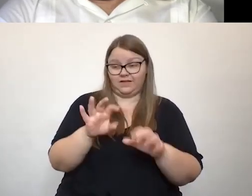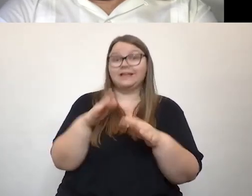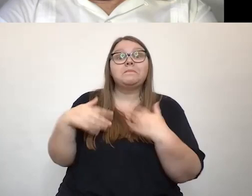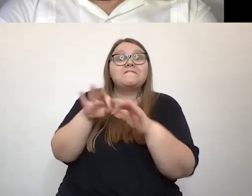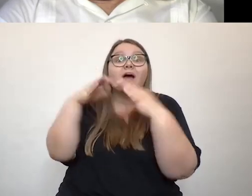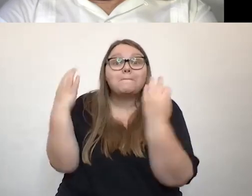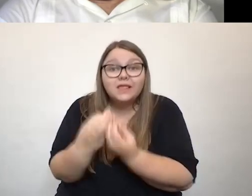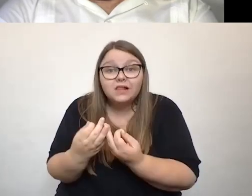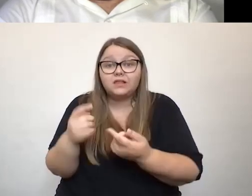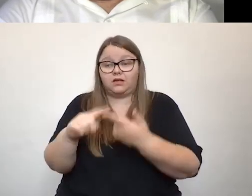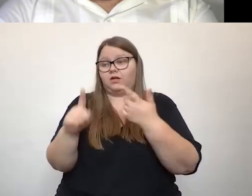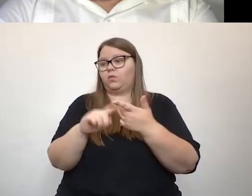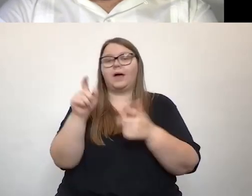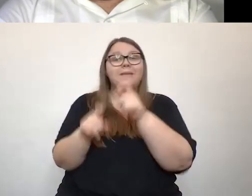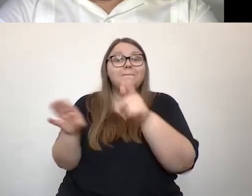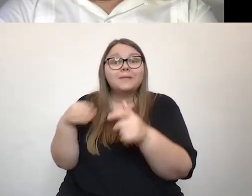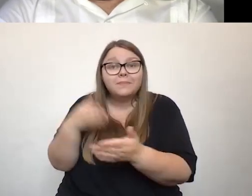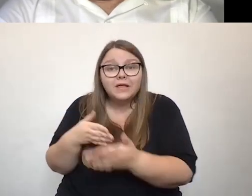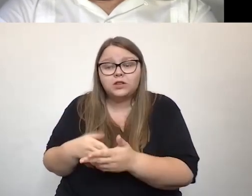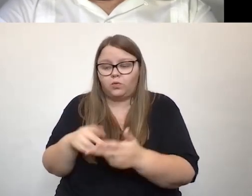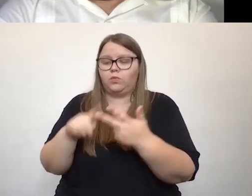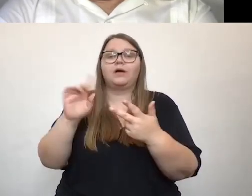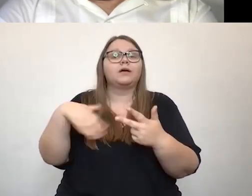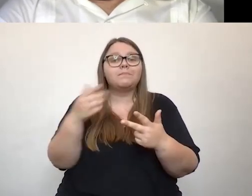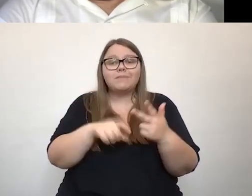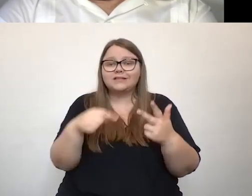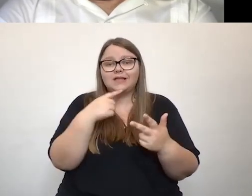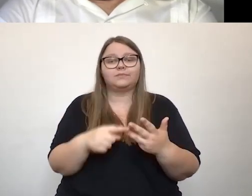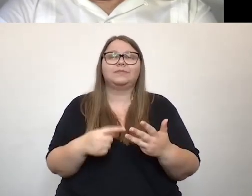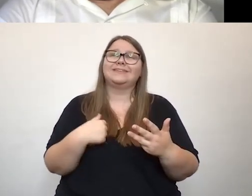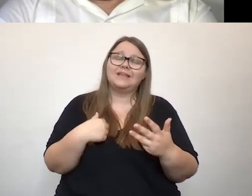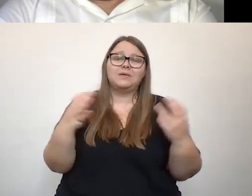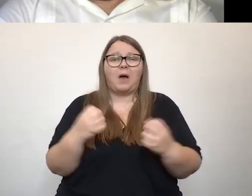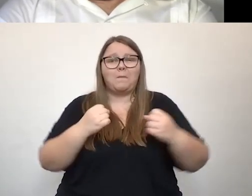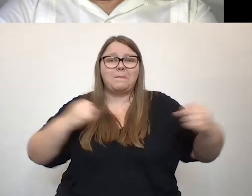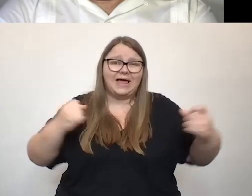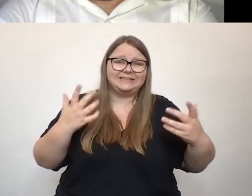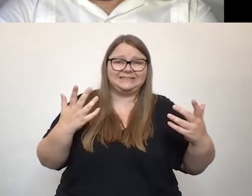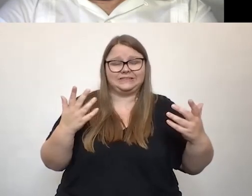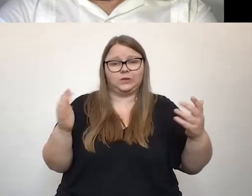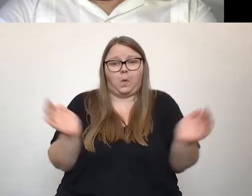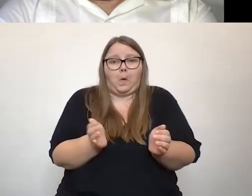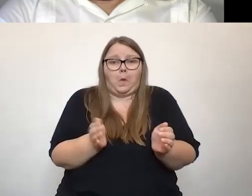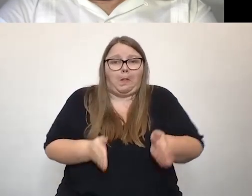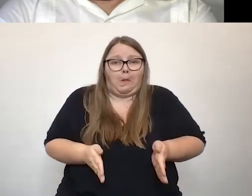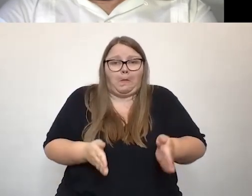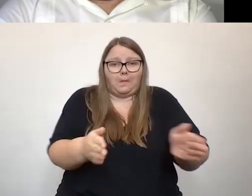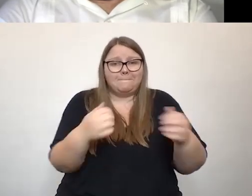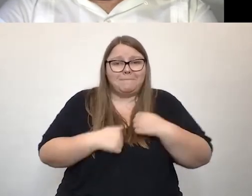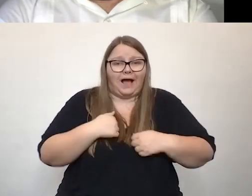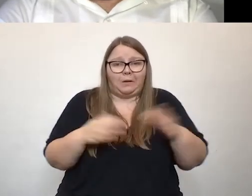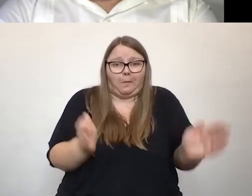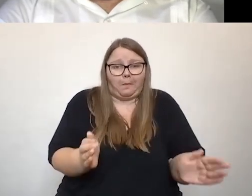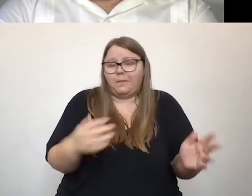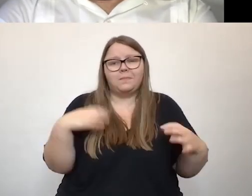eine Behinderung haben, es gibt Menschen, die einfach sagen, sie brauchen ein bisschen Platz und wollen vielleicht kein mega schmales Bad und wollen nicht ihre